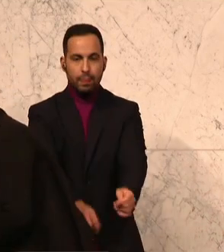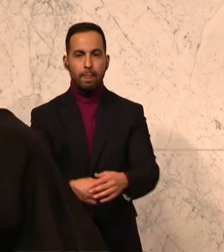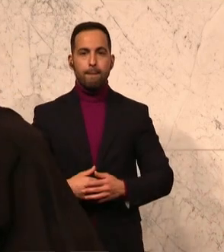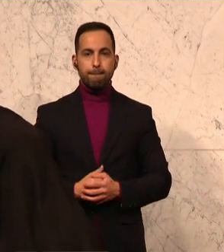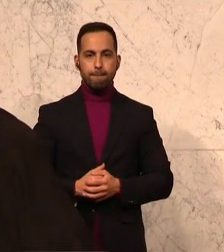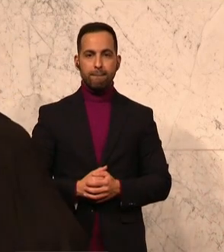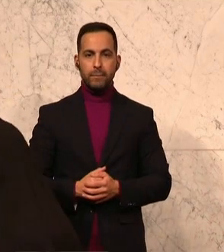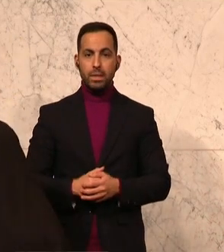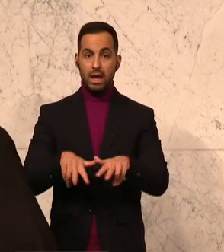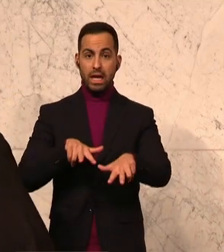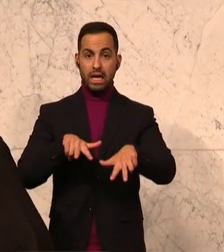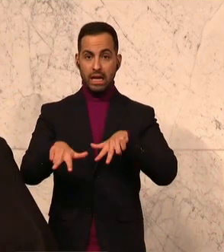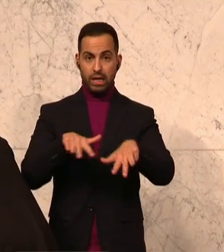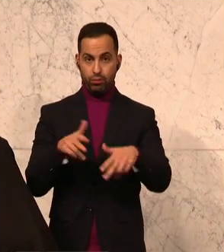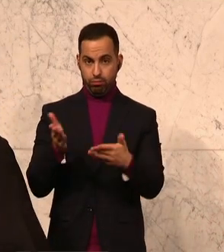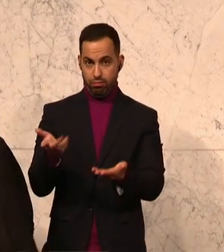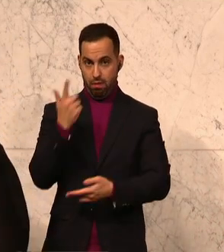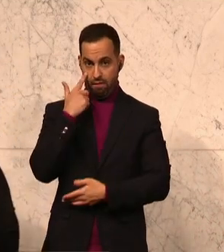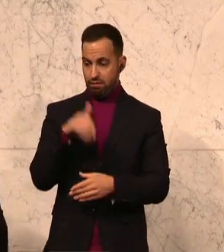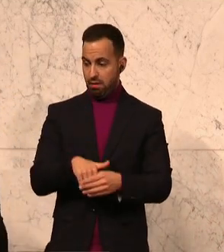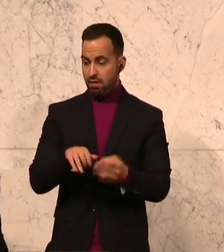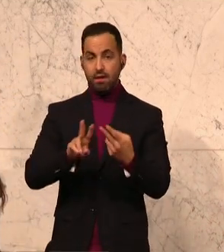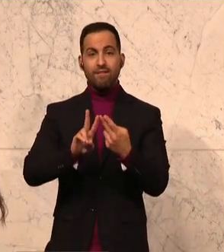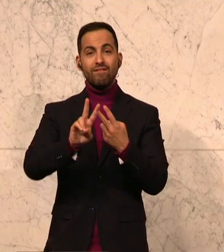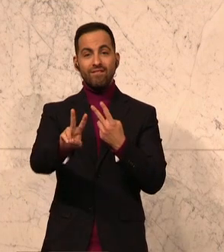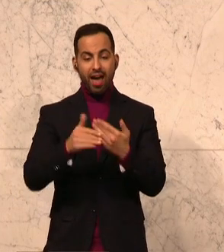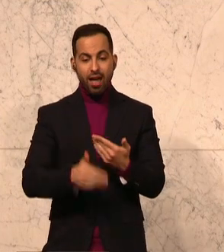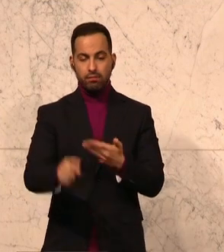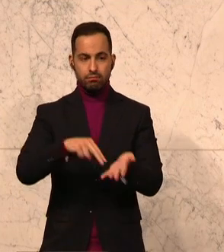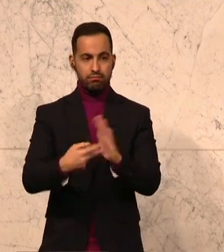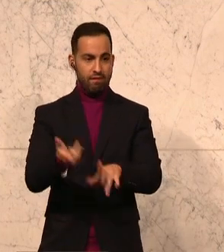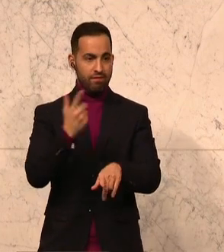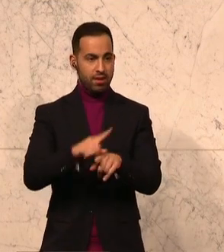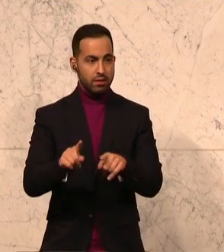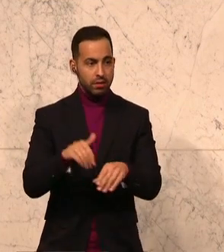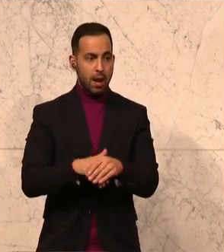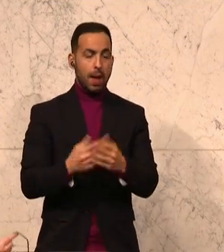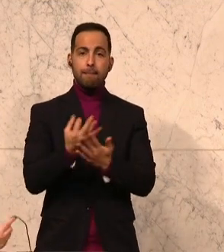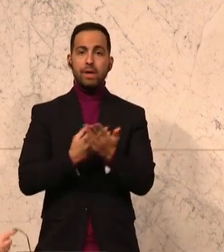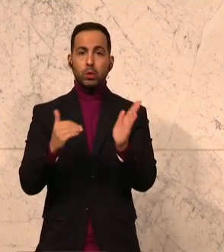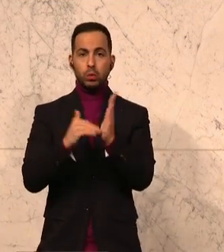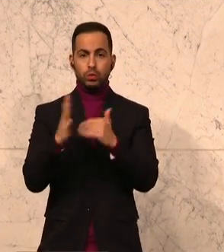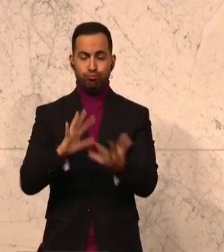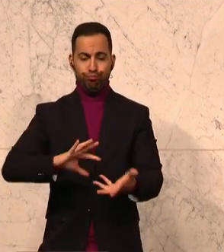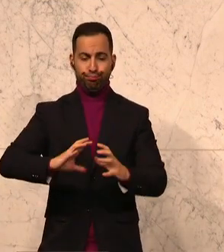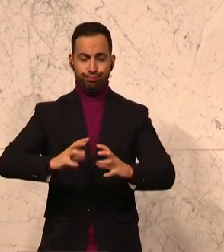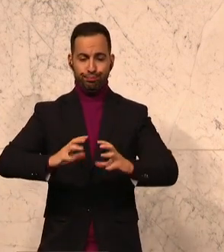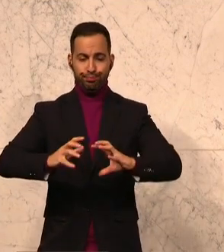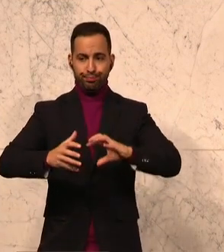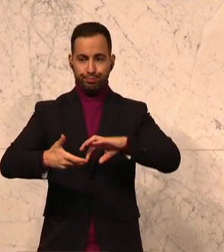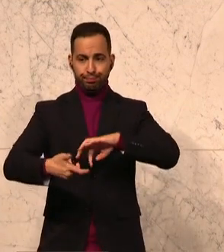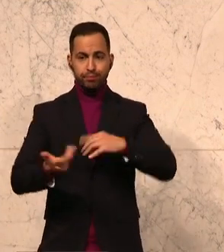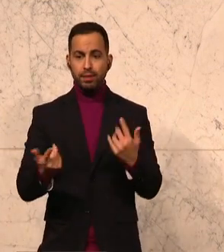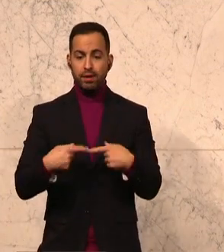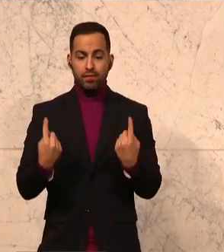hier einfach am notwendigen Weitblick fehlt. Es kracht und knarrt in unserem ganzen Bildungssystem. Wir